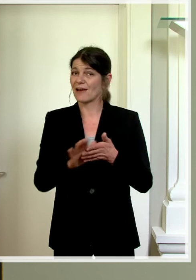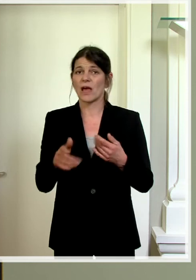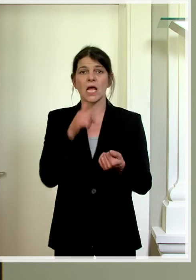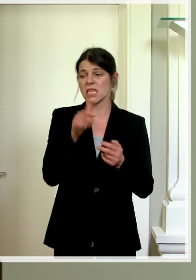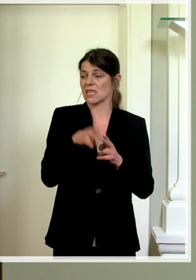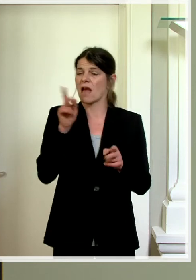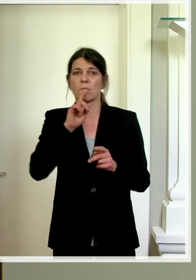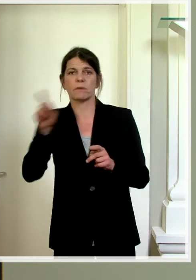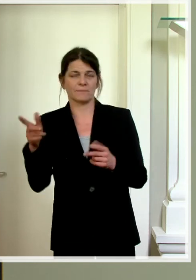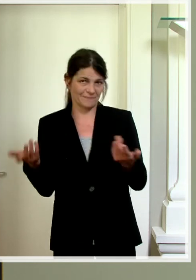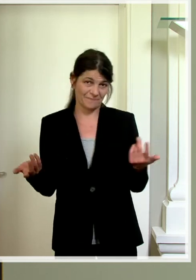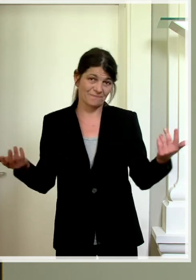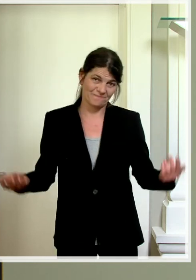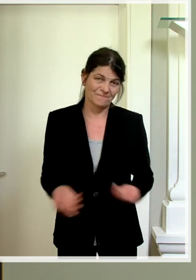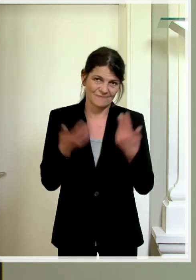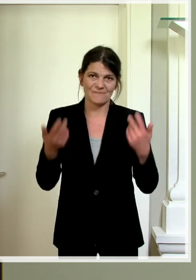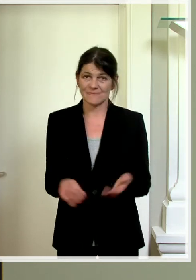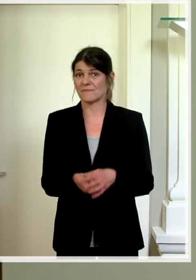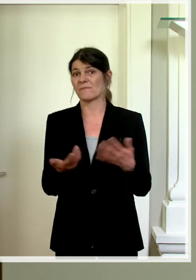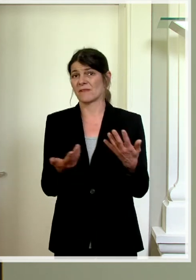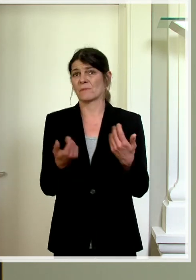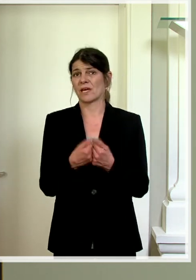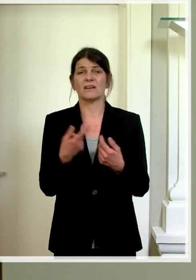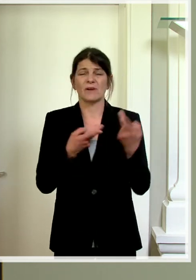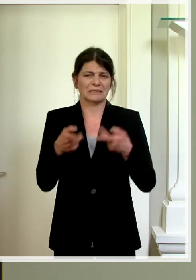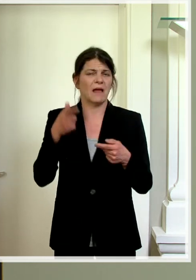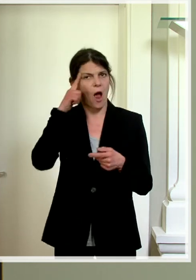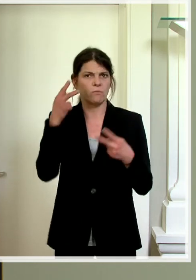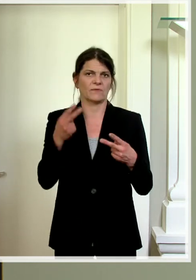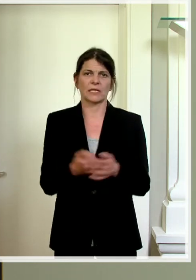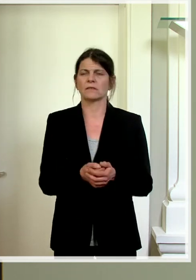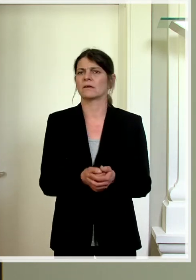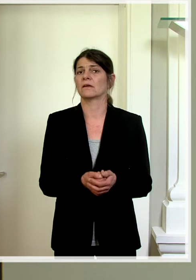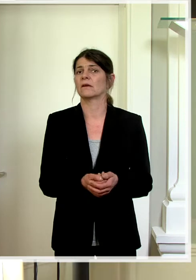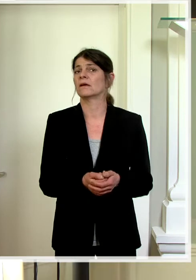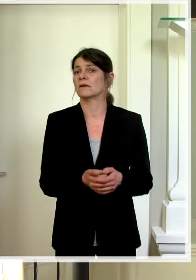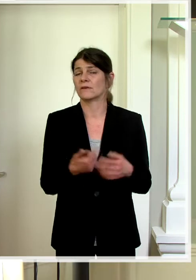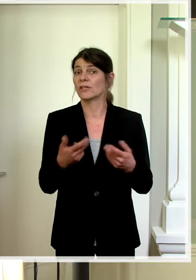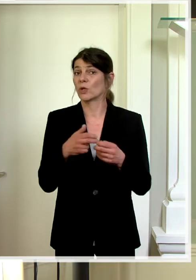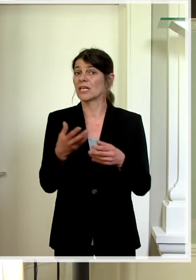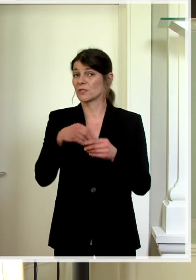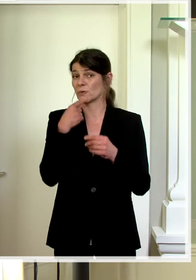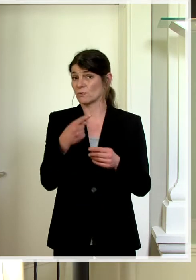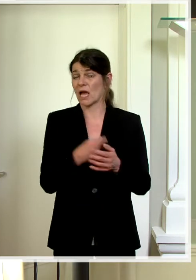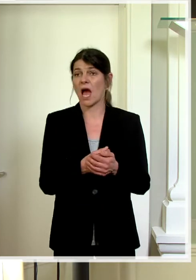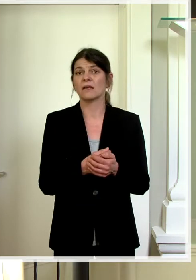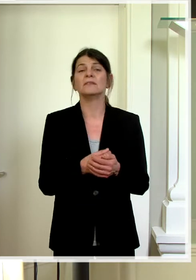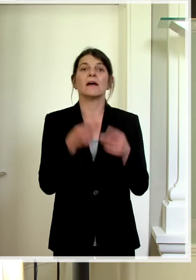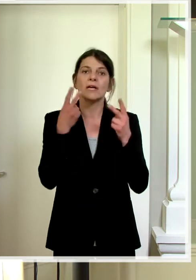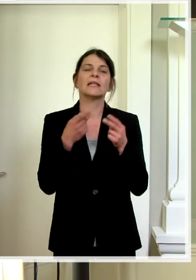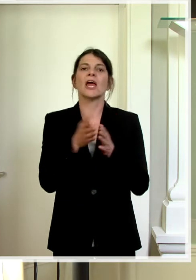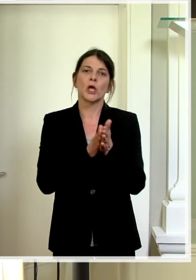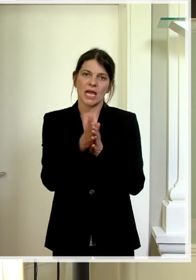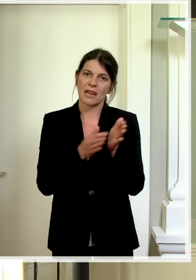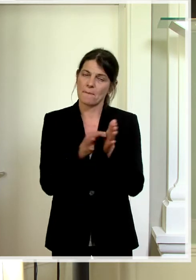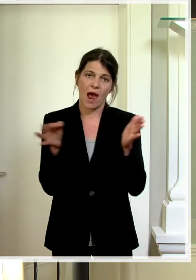Nachbarn treffen. Das ist wahrscheinlich das Wichtigste. Und dazu ist vielleicht noch anzufügen, Hygienemaßnahmen sind da